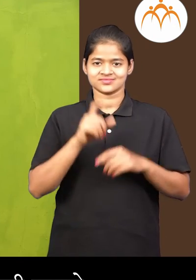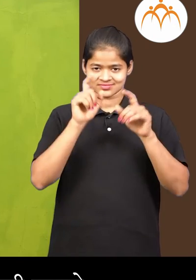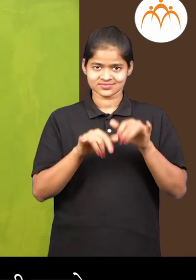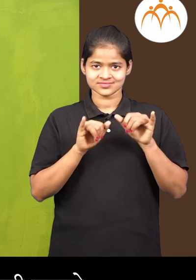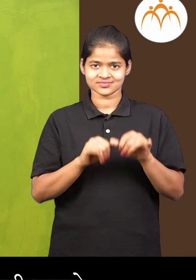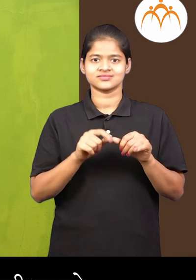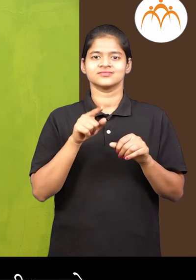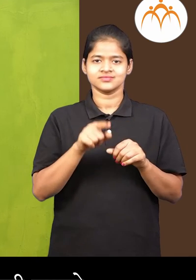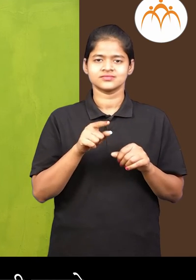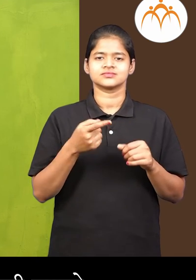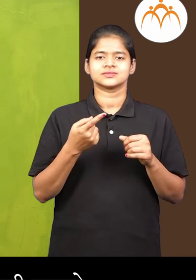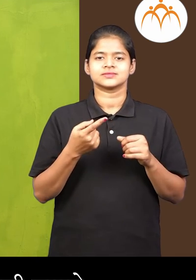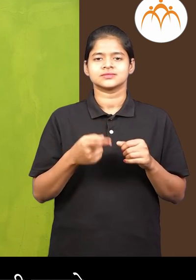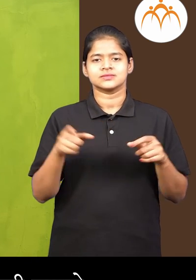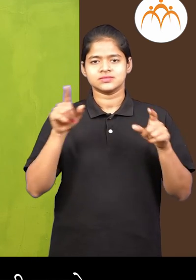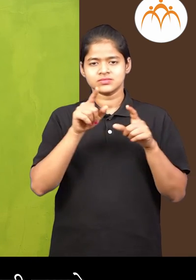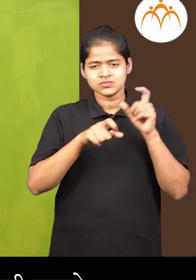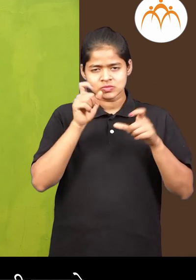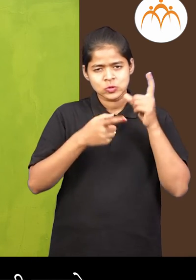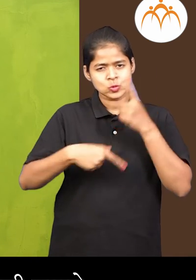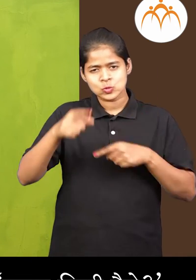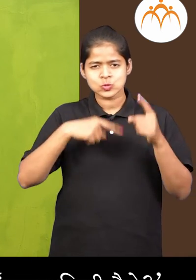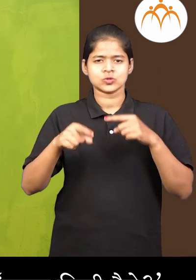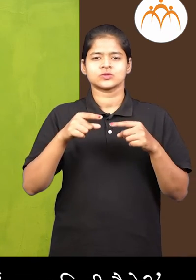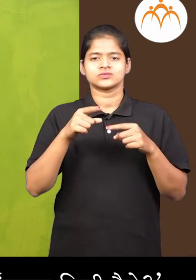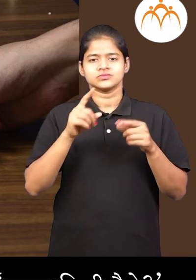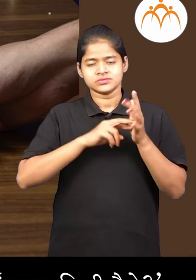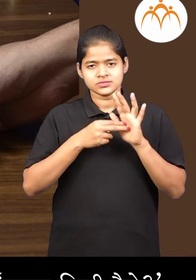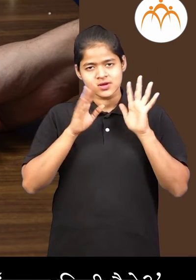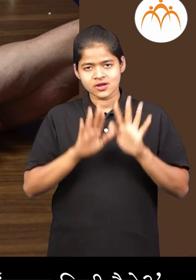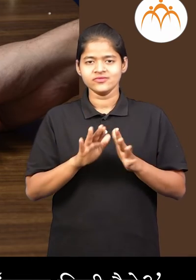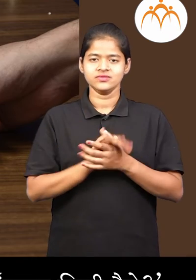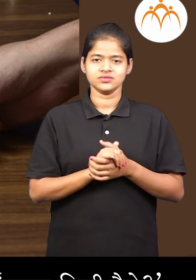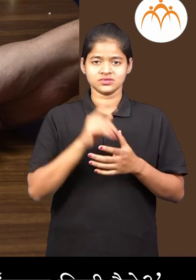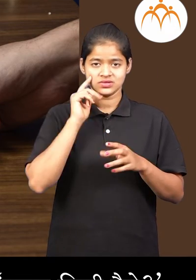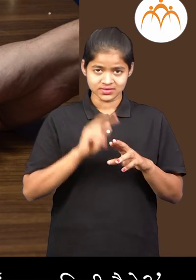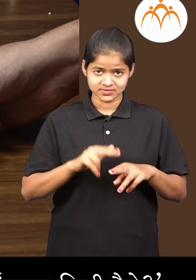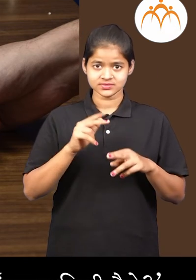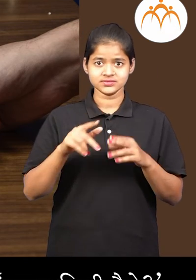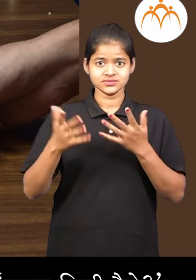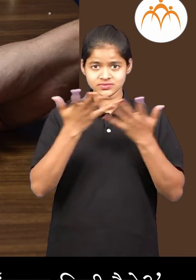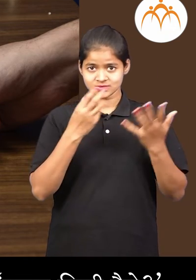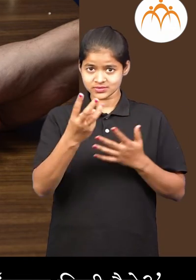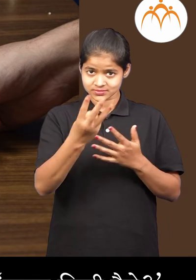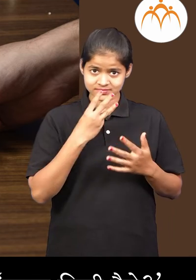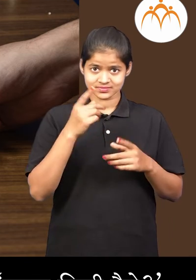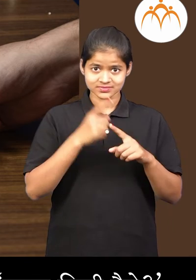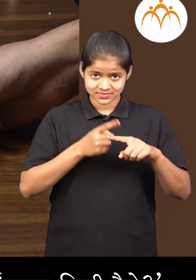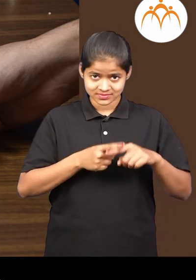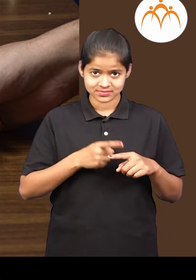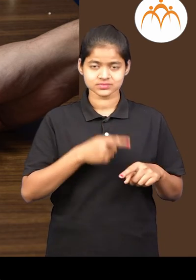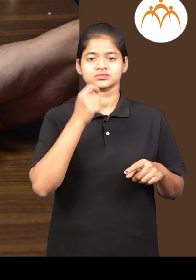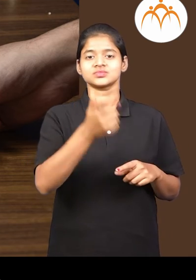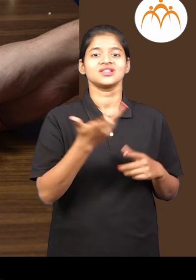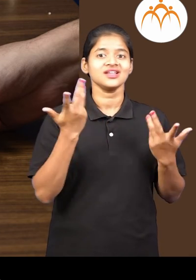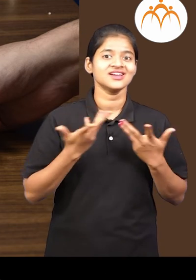आशीन किती तरी ठीकाणी बेरीज करावी लगते 3 वस्तु गितल्या तर पैसे देताना एकुण किती पैसे